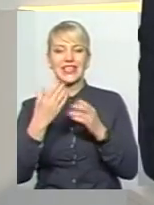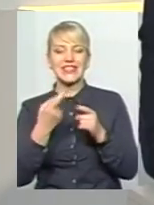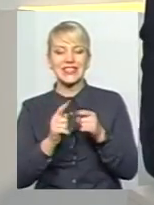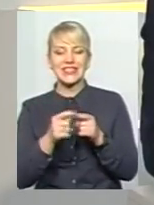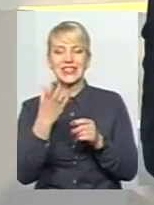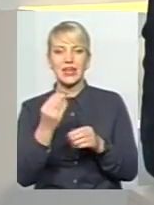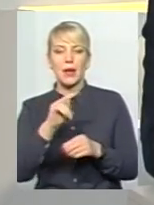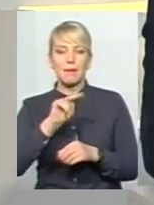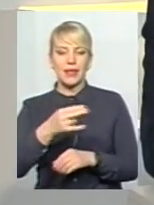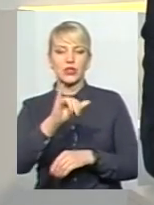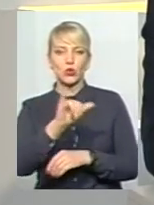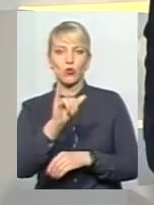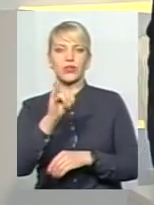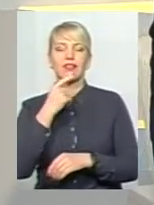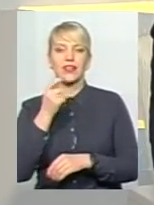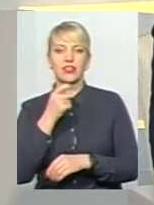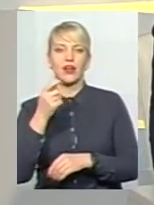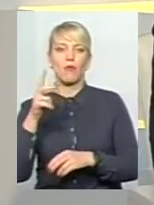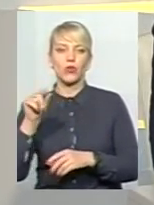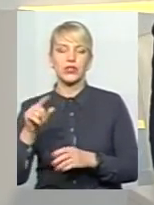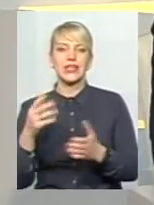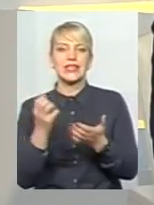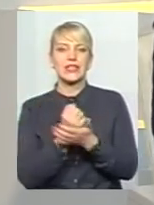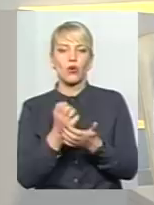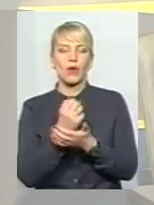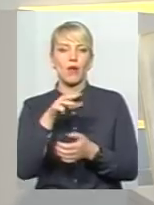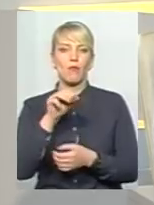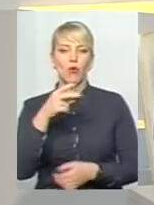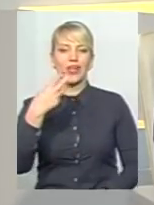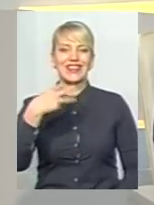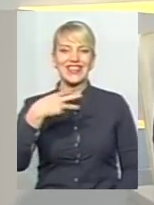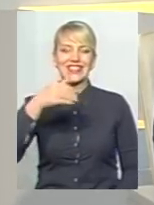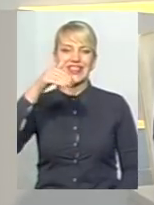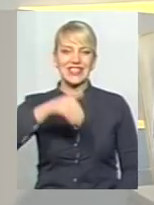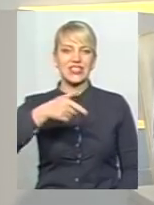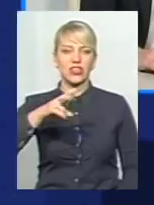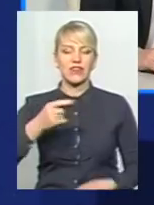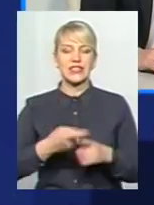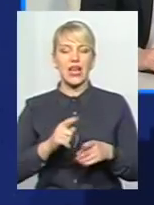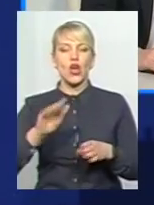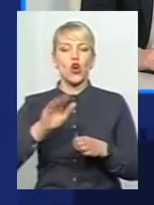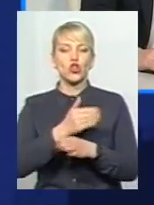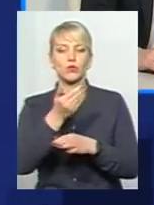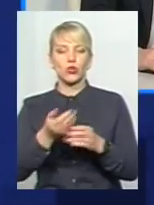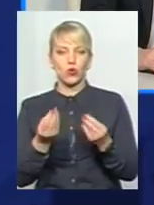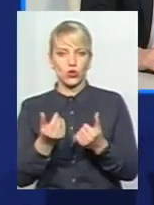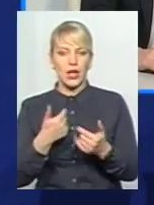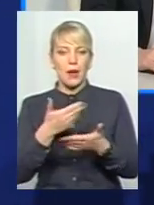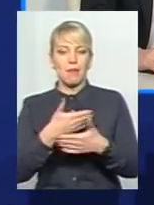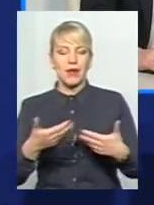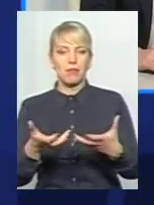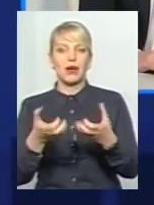п'ятниця, суботи, понеділок, заробляємо по 30 тисяч гривень. Це розподілені кошти. Ми приймаємо бюджет з грудня